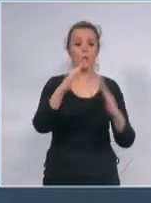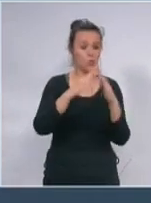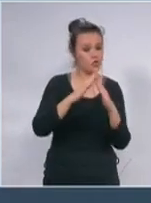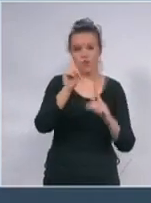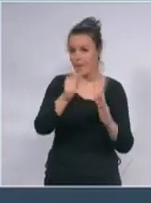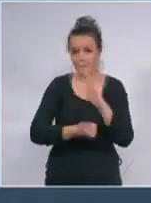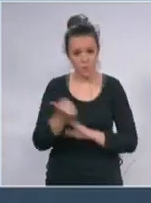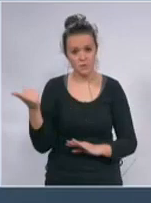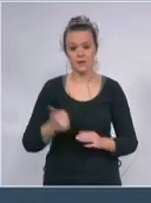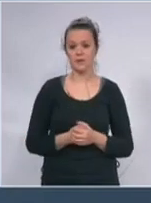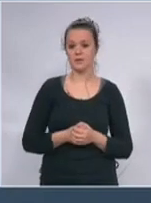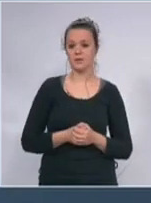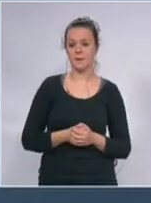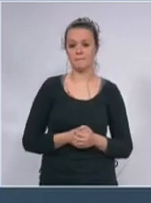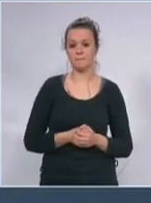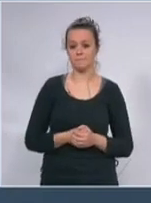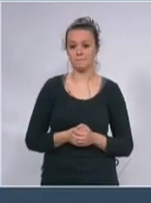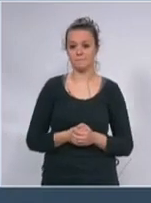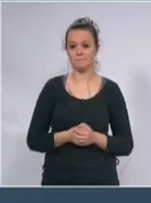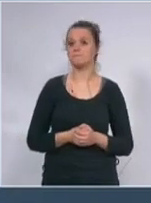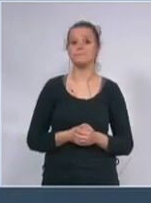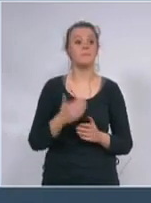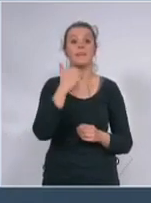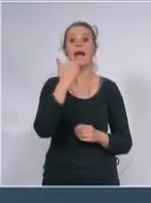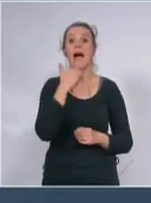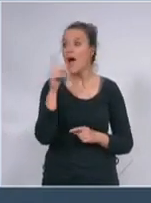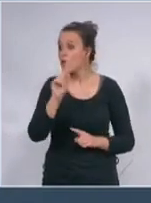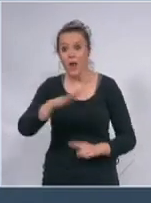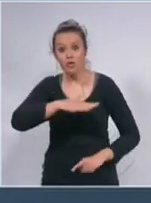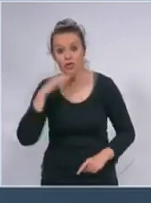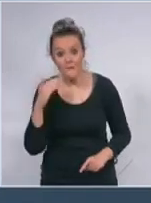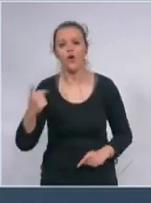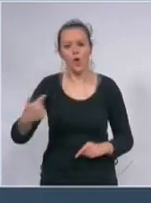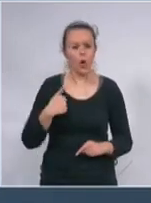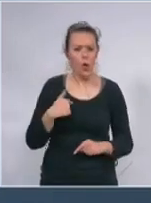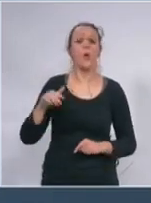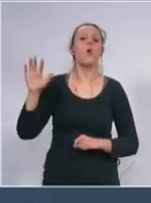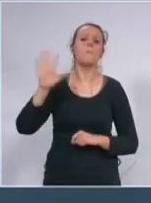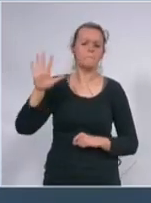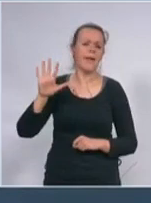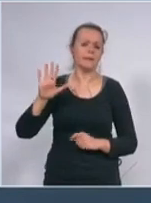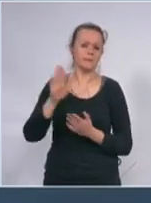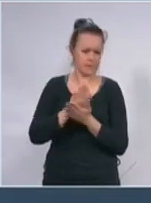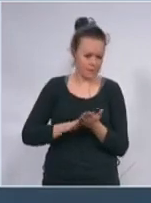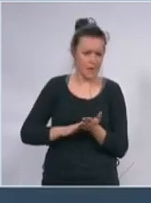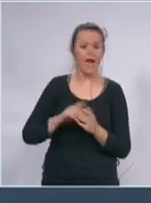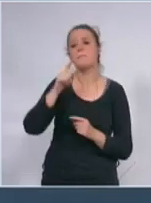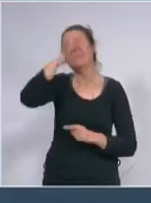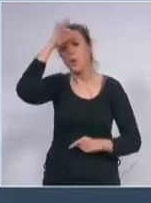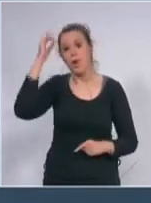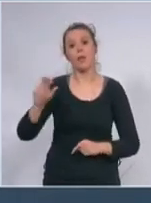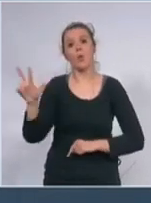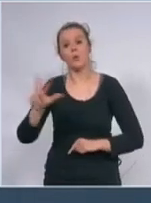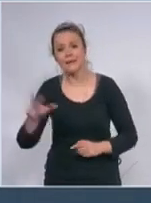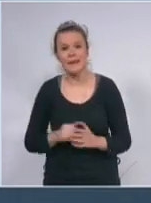Ako ne bude bilo dovoljno to do 17 sati upuniljak će biti do 13. već utorak će biti 24 sata policijski sat